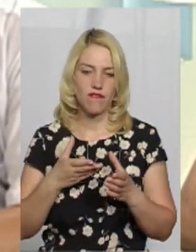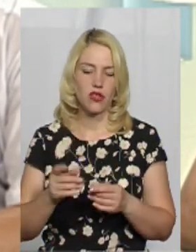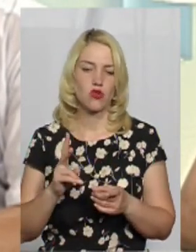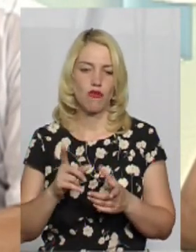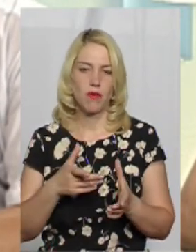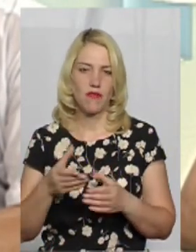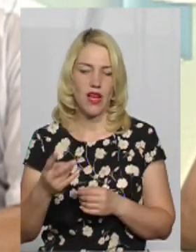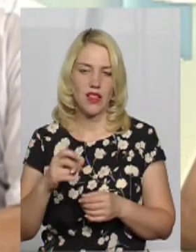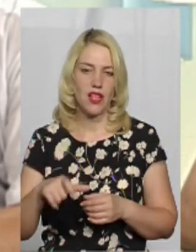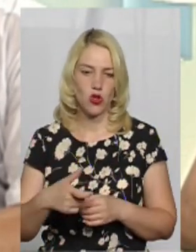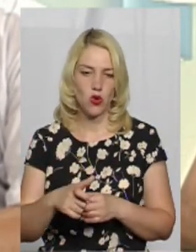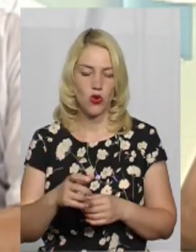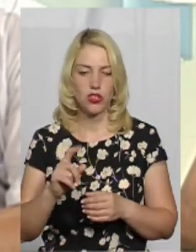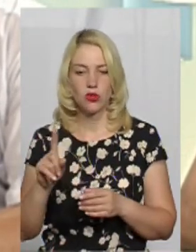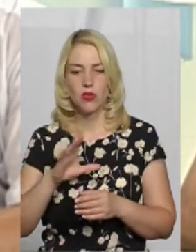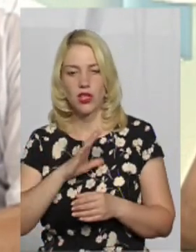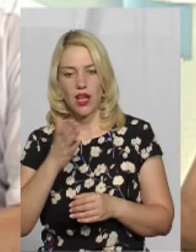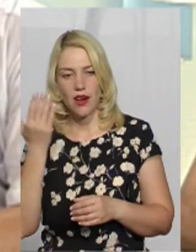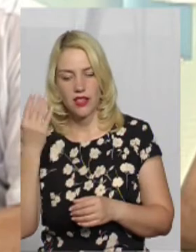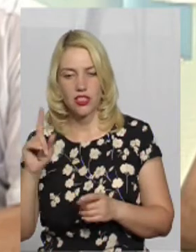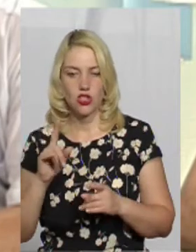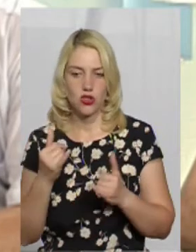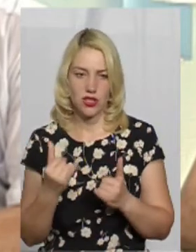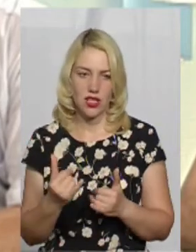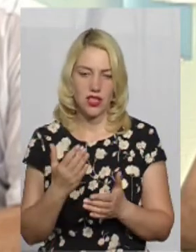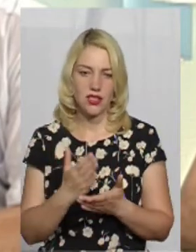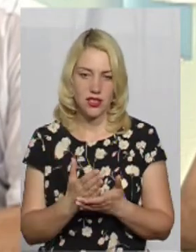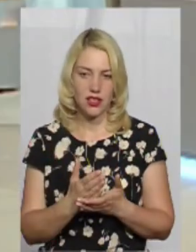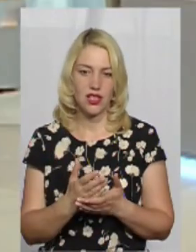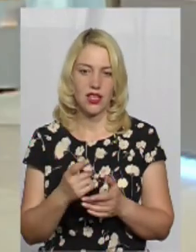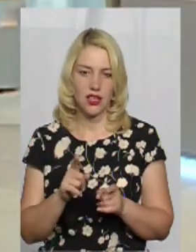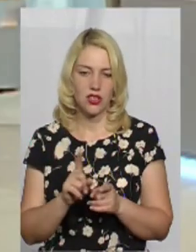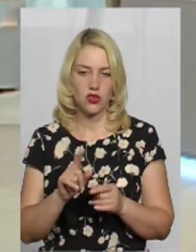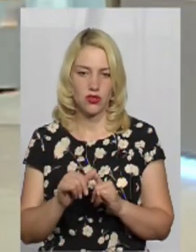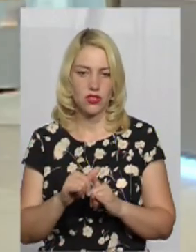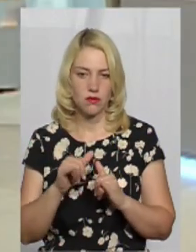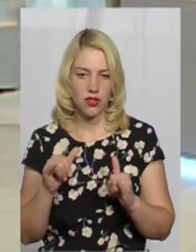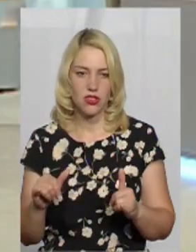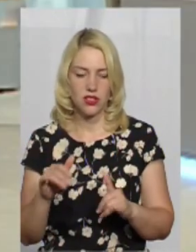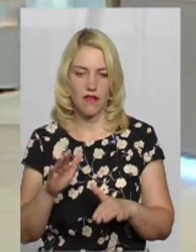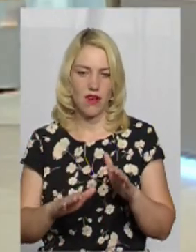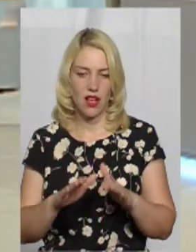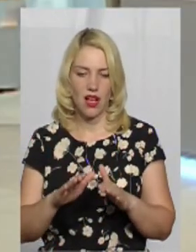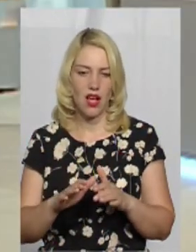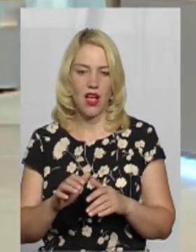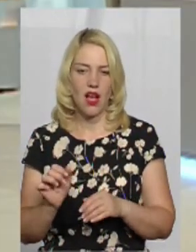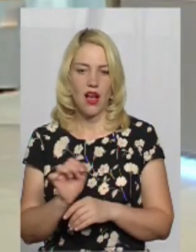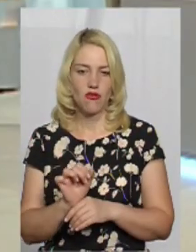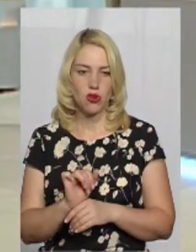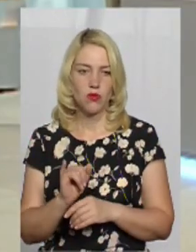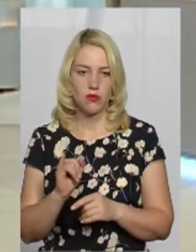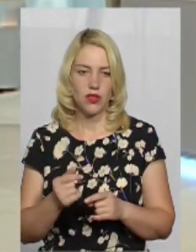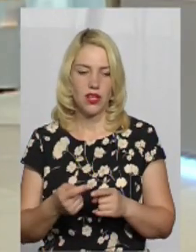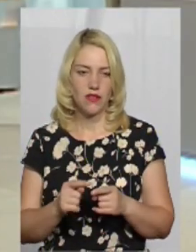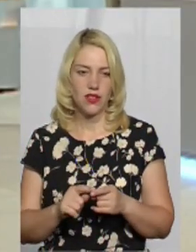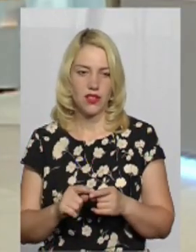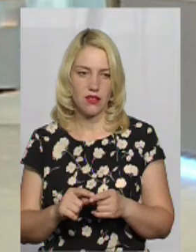дорожнє покриття, що було раніше, що стало зараз. Є тенденція до збільшення ваги автомобілів, тому порівнювати